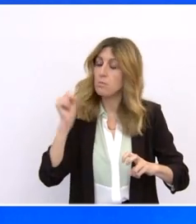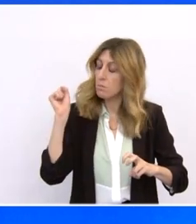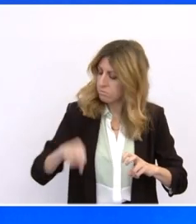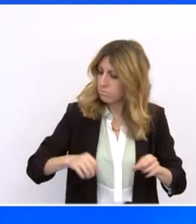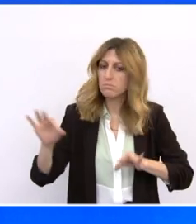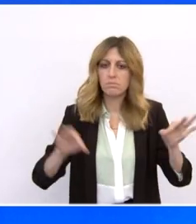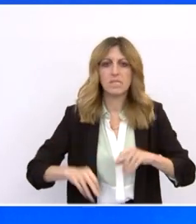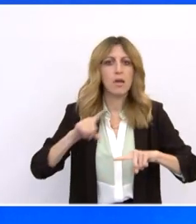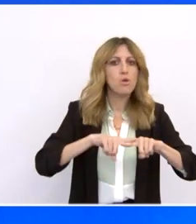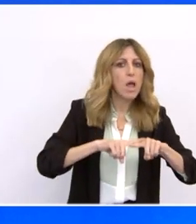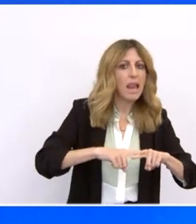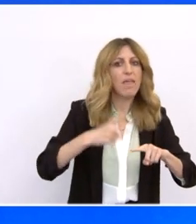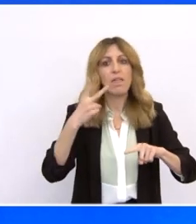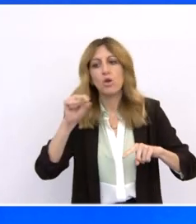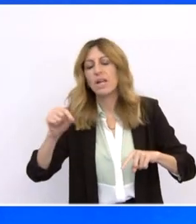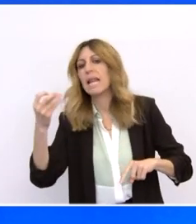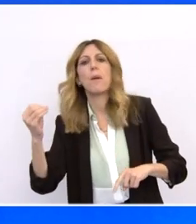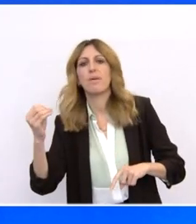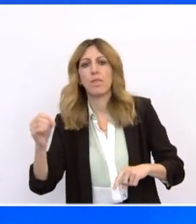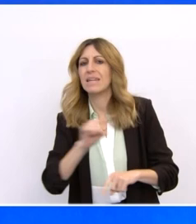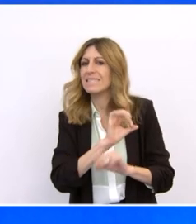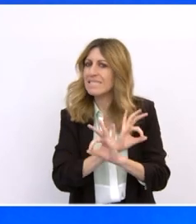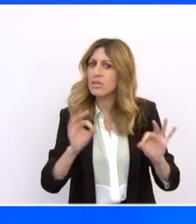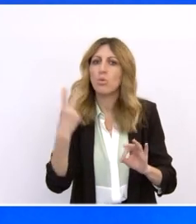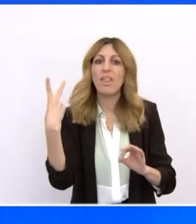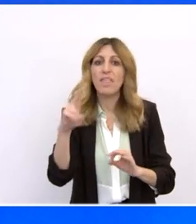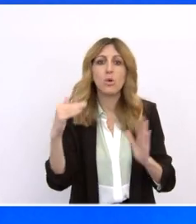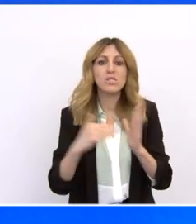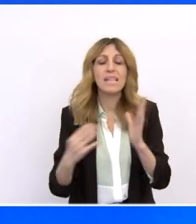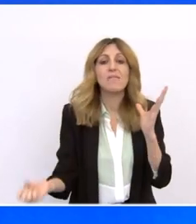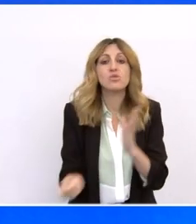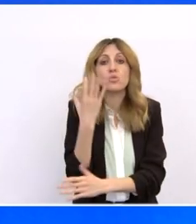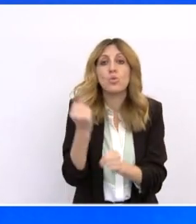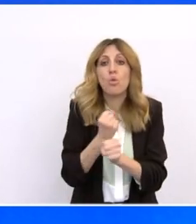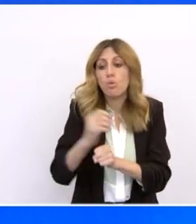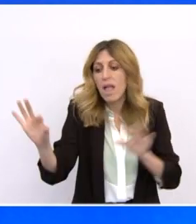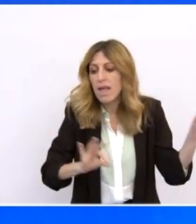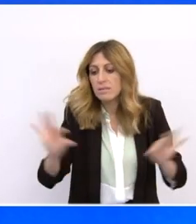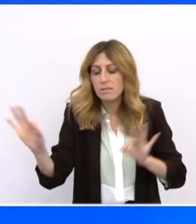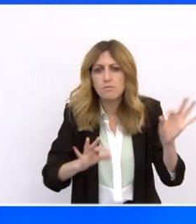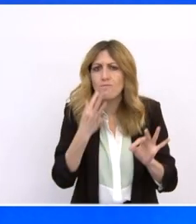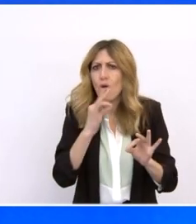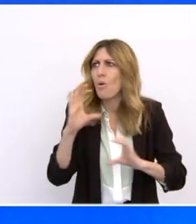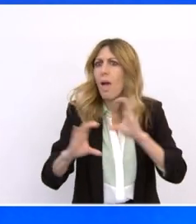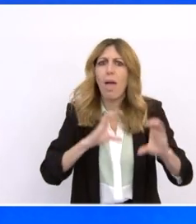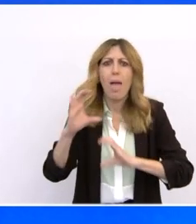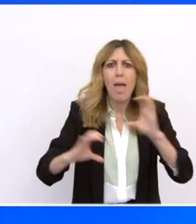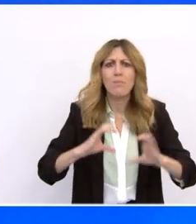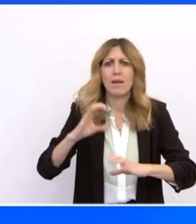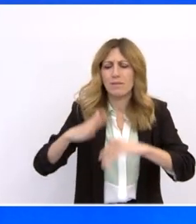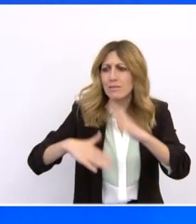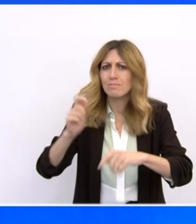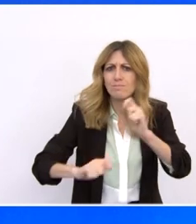οδηγήσει σε δημιουργία περίπου 200.000 νέων θέσεων εργασίας και αύξηση του ύψους του